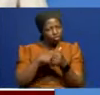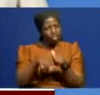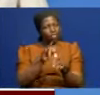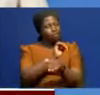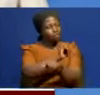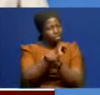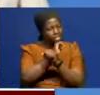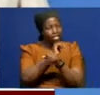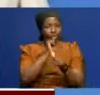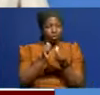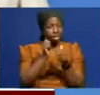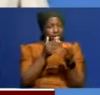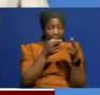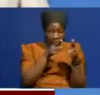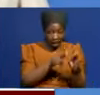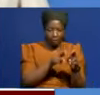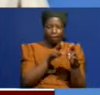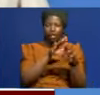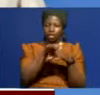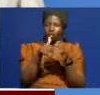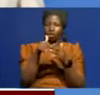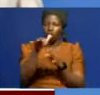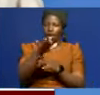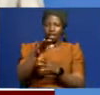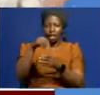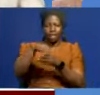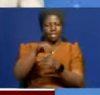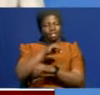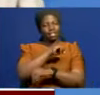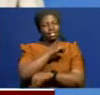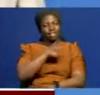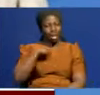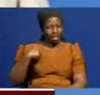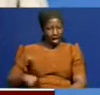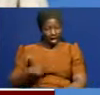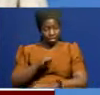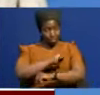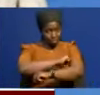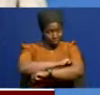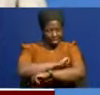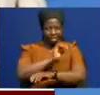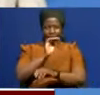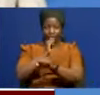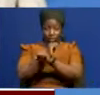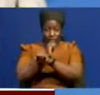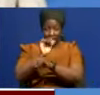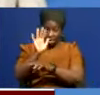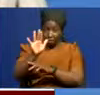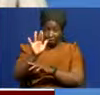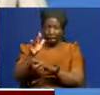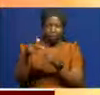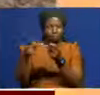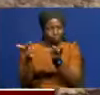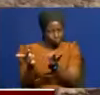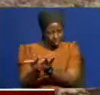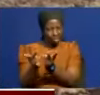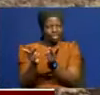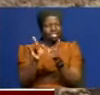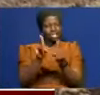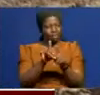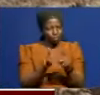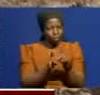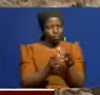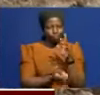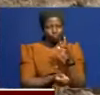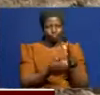chukuliwa kote nchini China. Kulinda makazi yao na maeneo ya kuzaliana. China ni